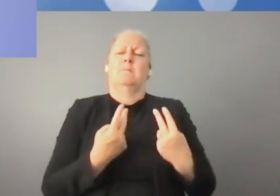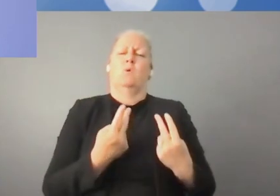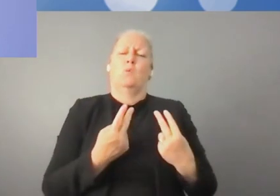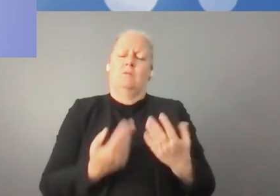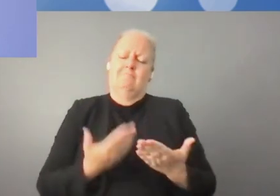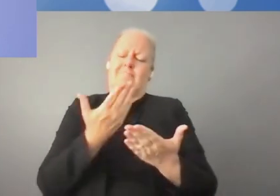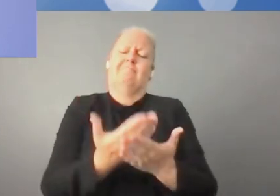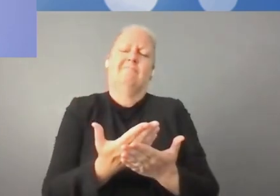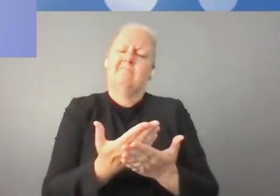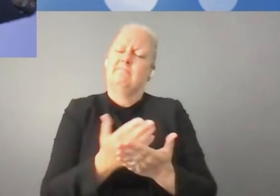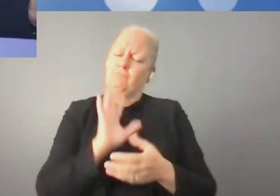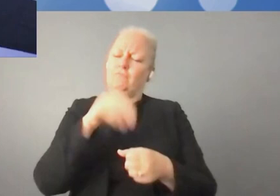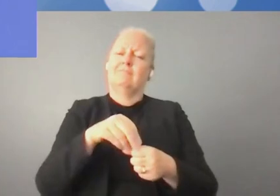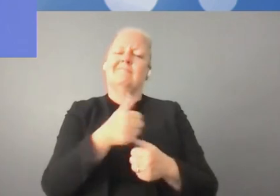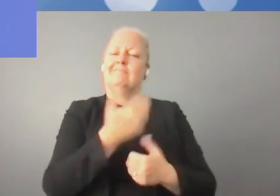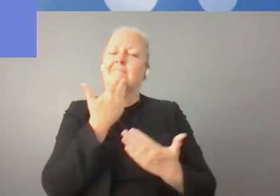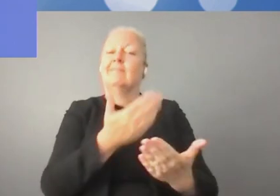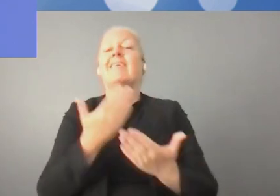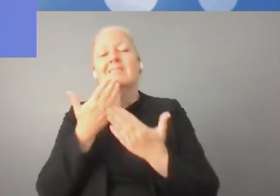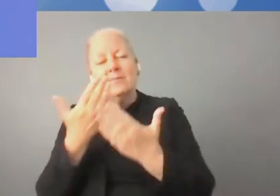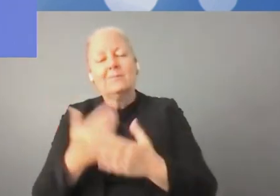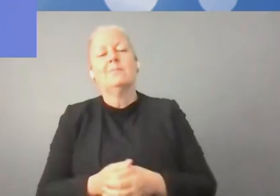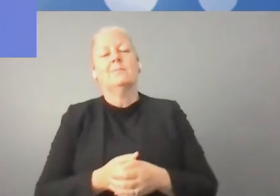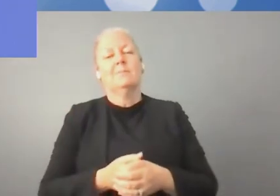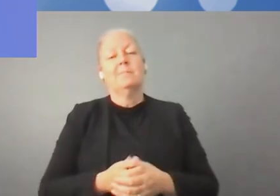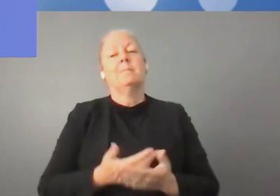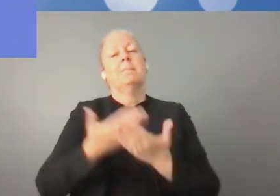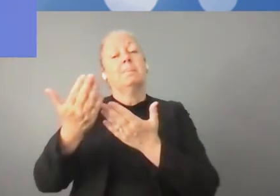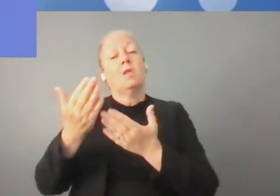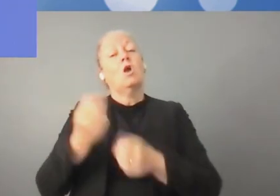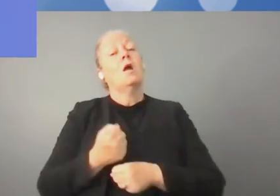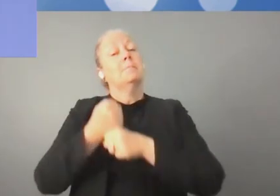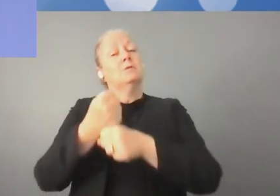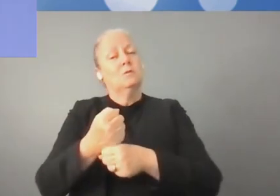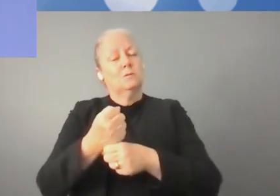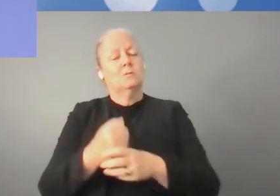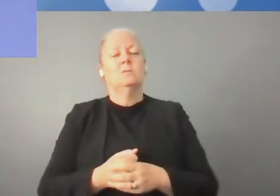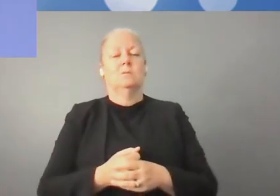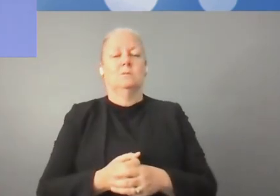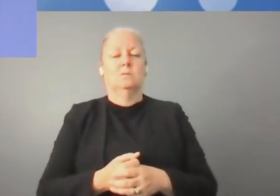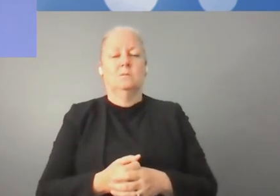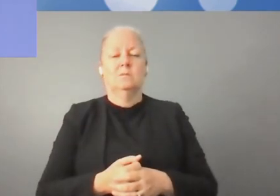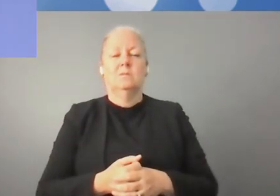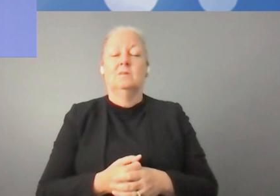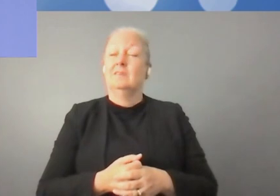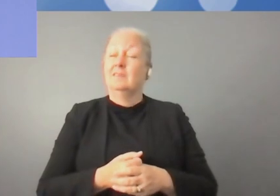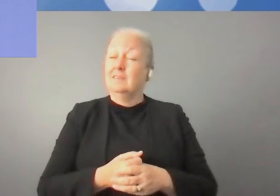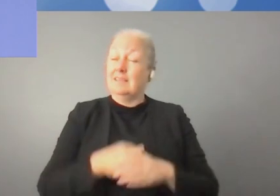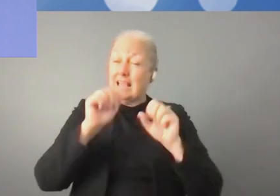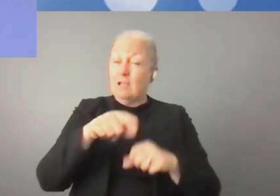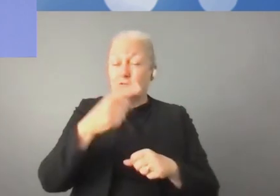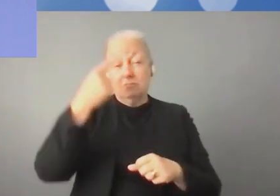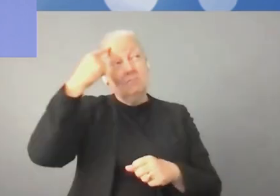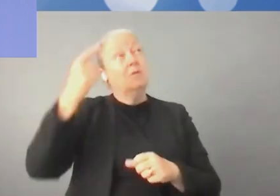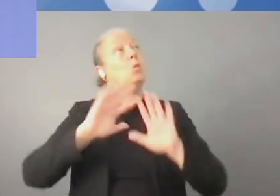ce consensus et le sommet de l'ONU et le bon endroit pour faire telle discussion. Merci beaucoup Monsieur l'Ambassadeur. Je